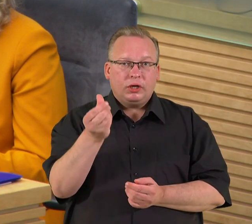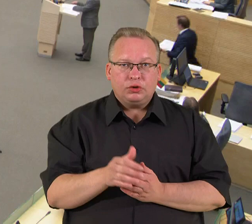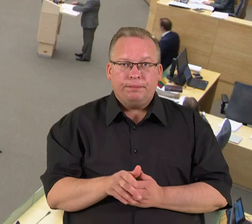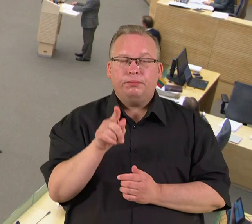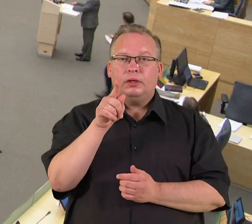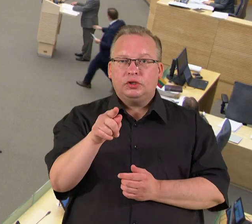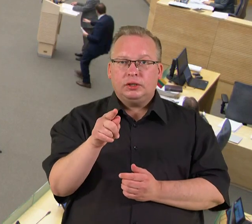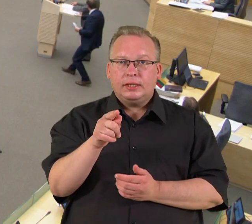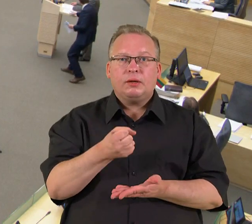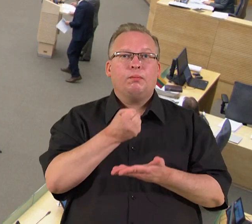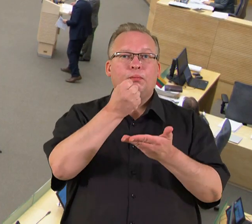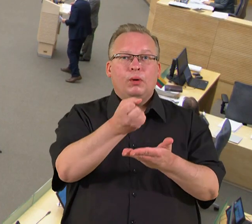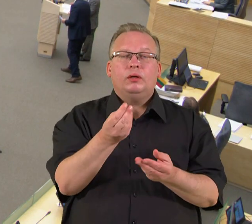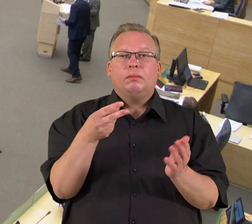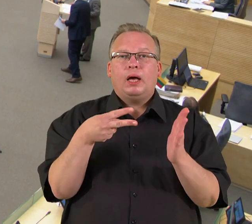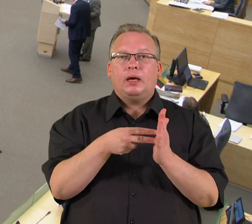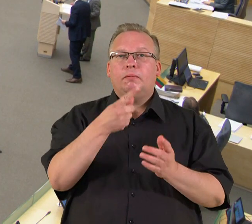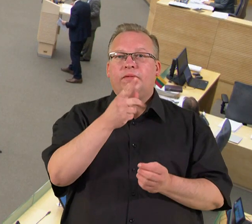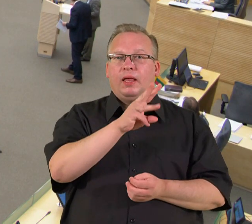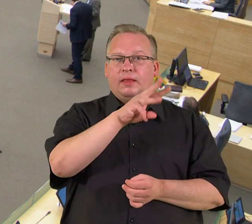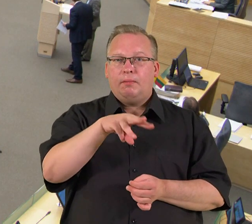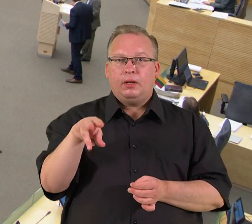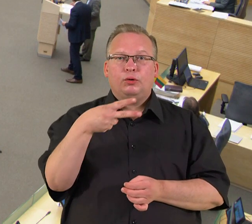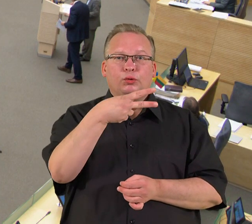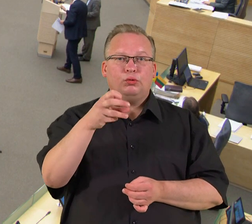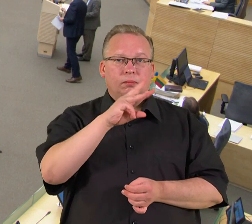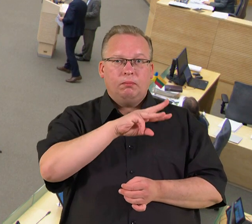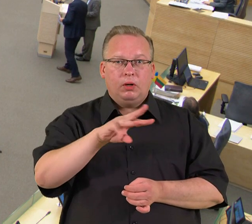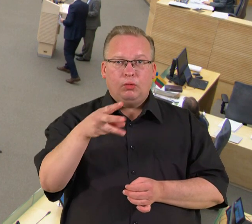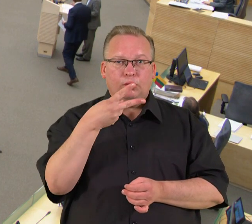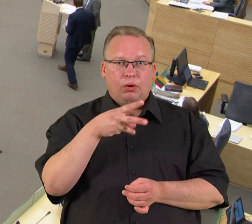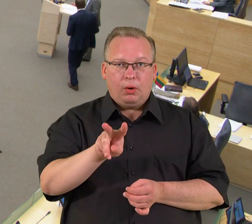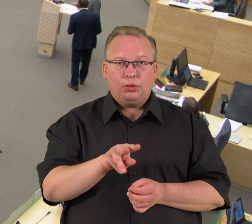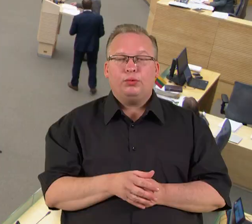paketas biudžetui būtų kainavęs mažiausiai milijardą dušimtus milijonų eurų.